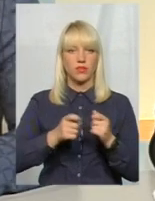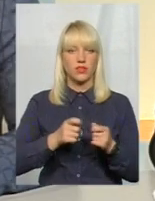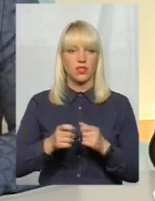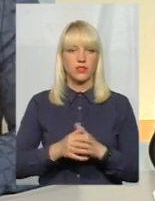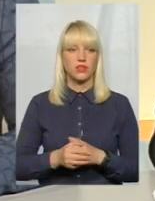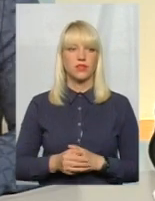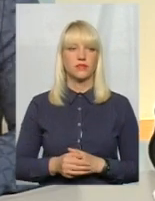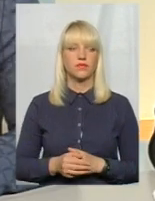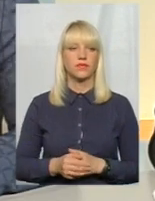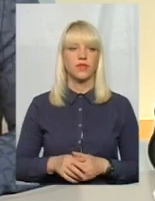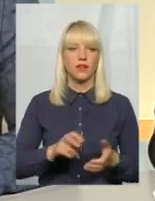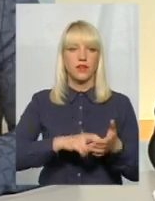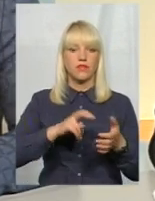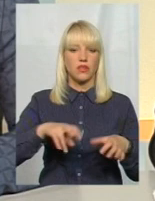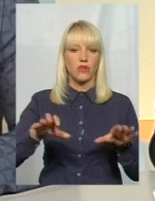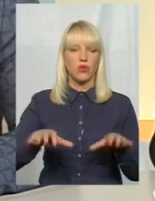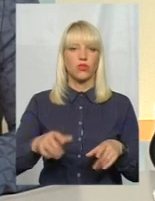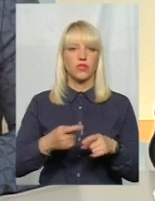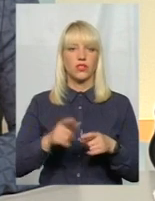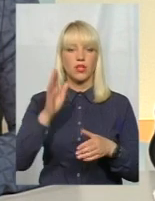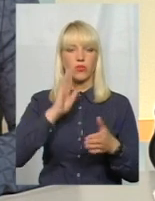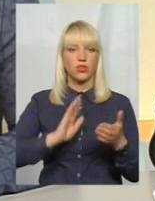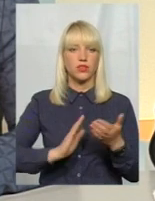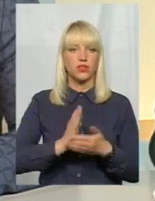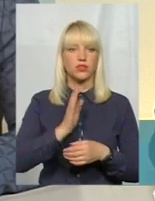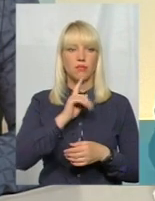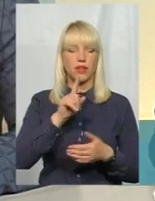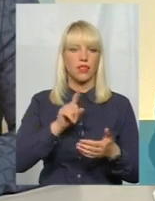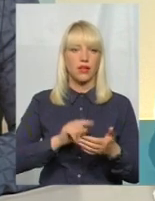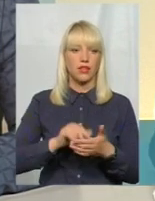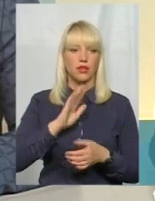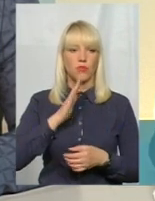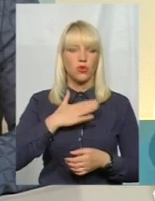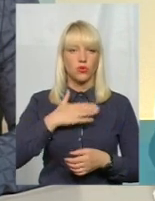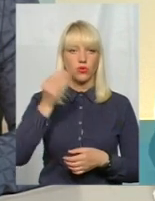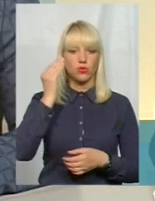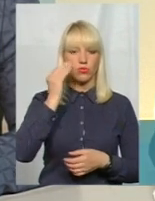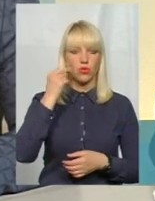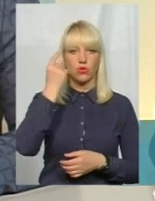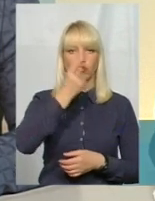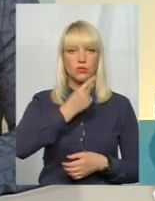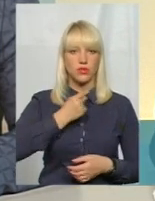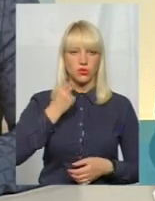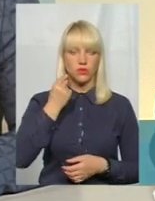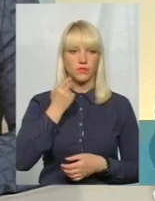прийняття рішень? Відставка голови це є політичне питання, але на мою особисту думку,